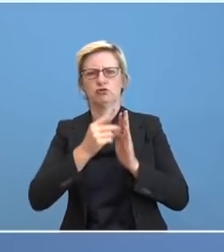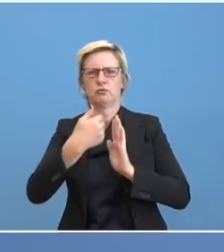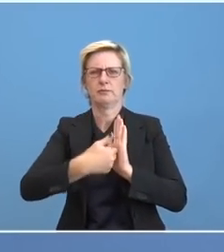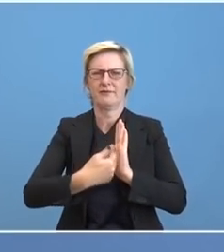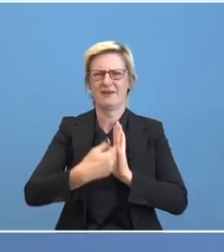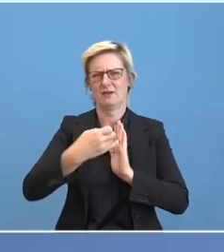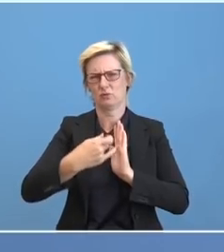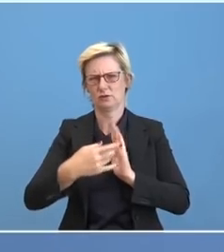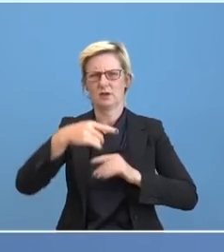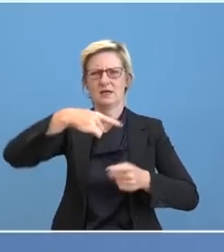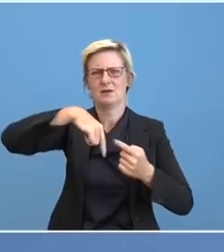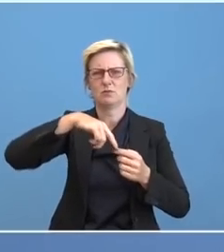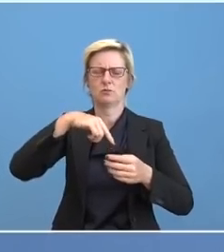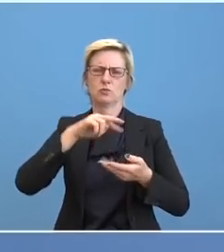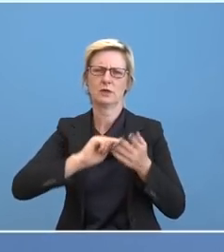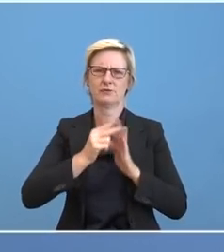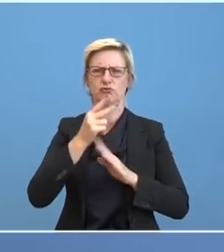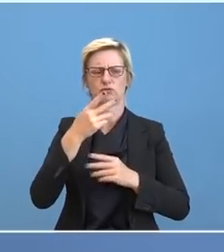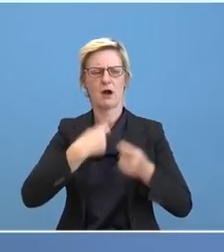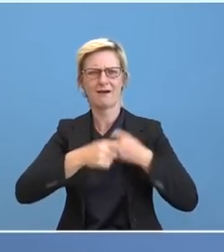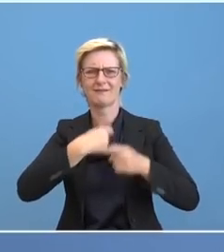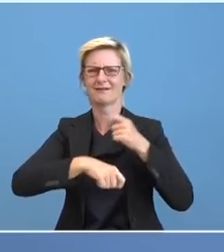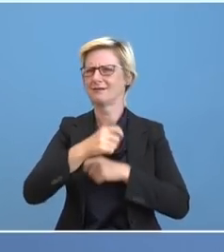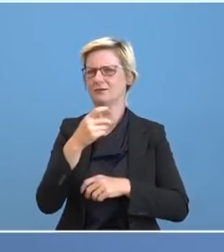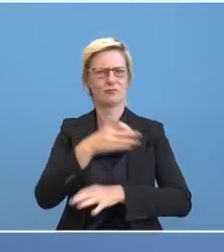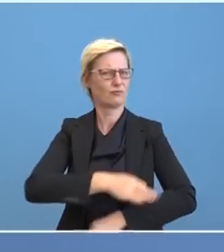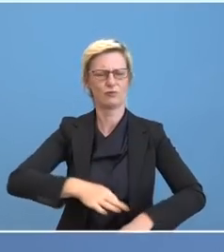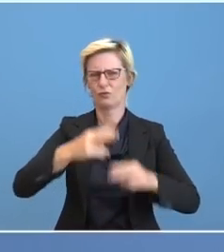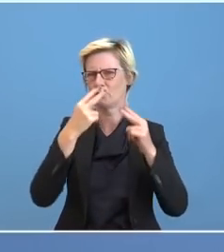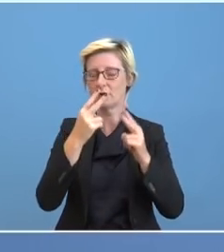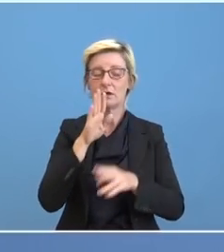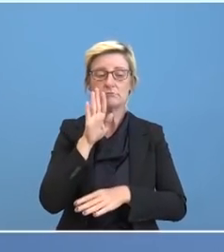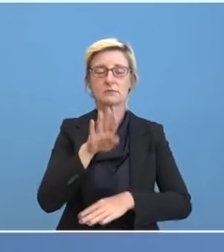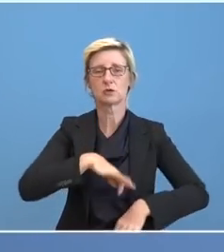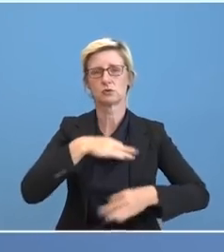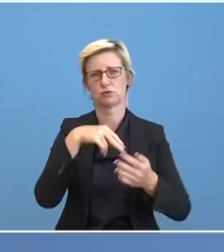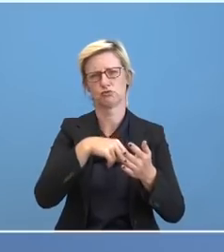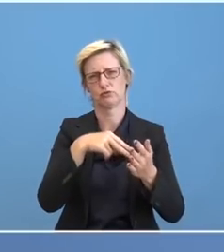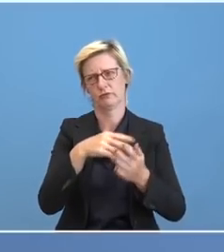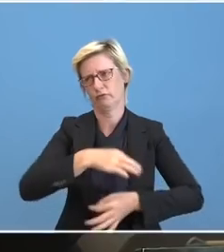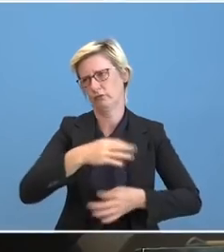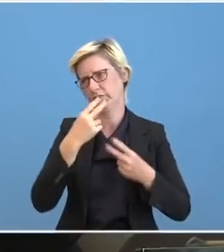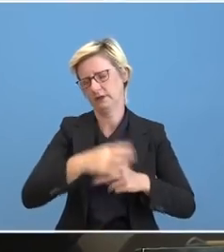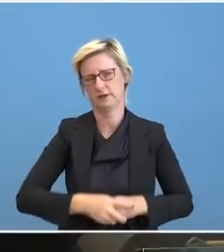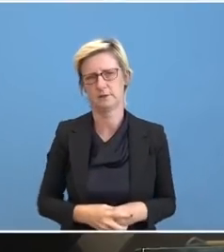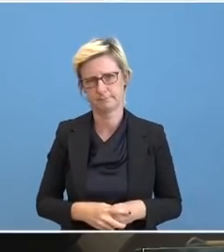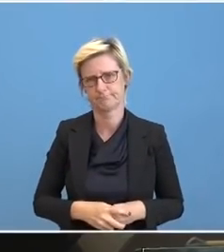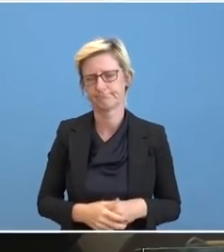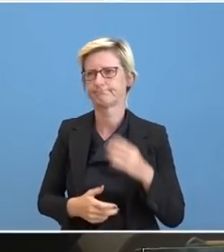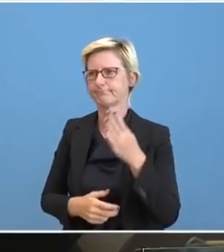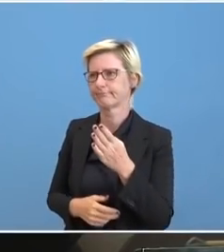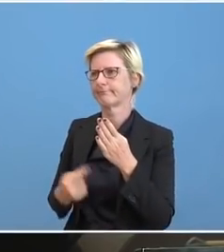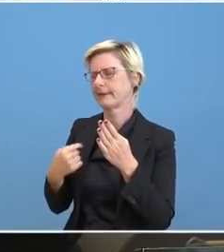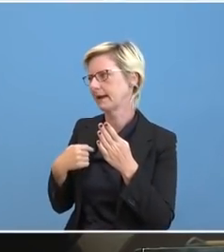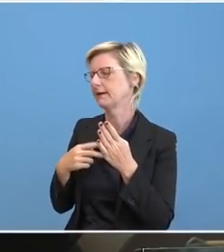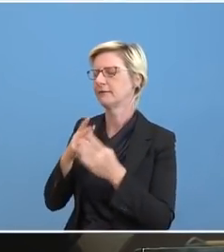innenpolitischen Handelns einzelner Persönlichkeiten, sondern es geht jetzt um den Gesundheitszustand von Herrn Nawalny. Ich stelle die Frage schlicht